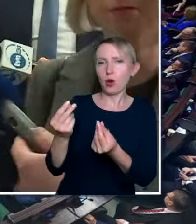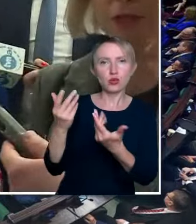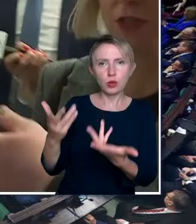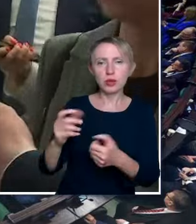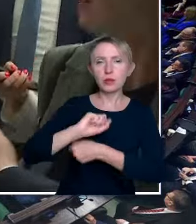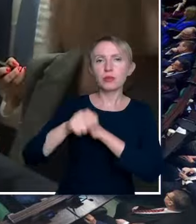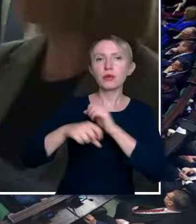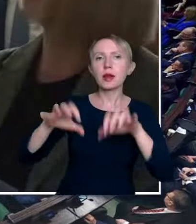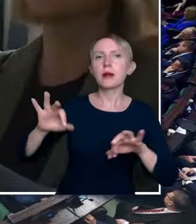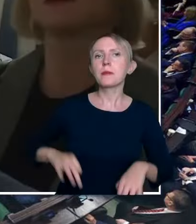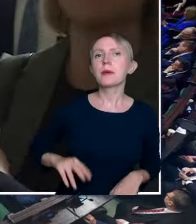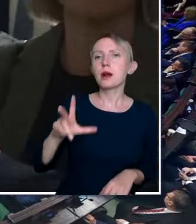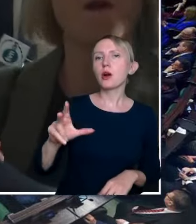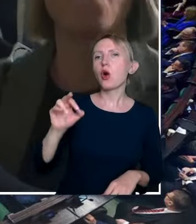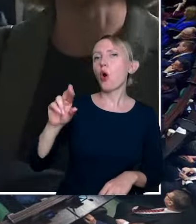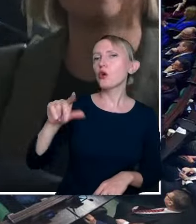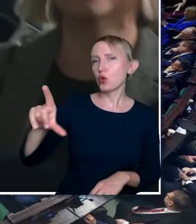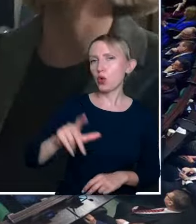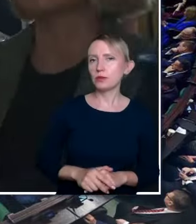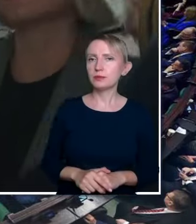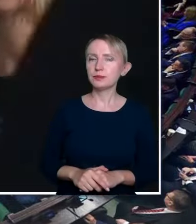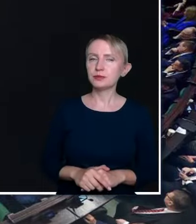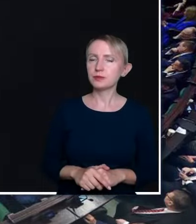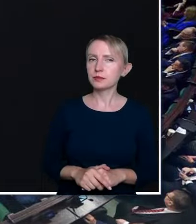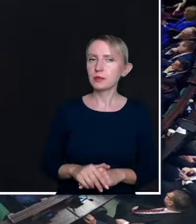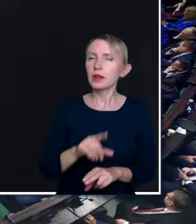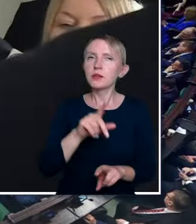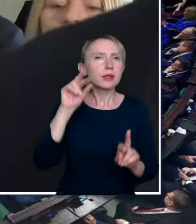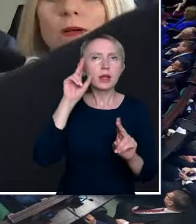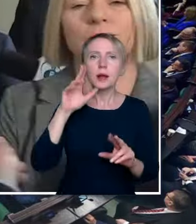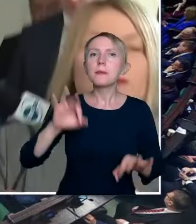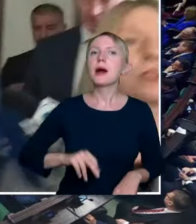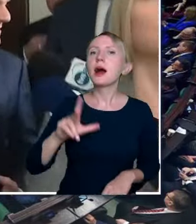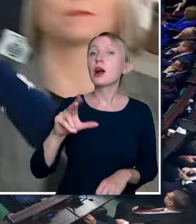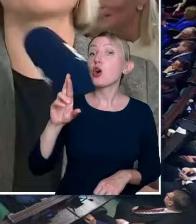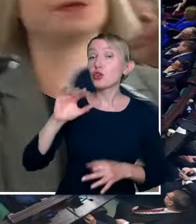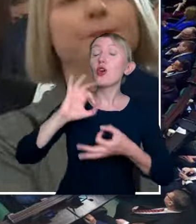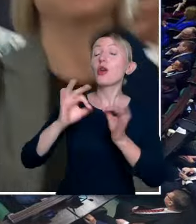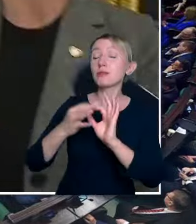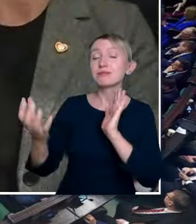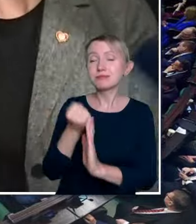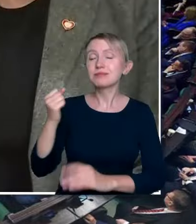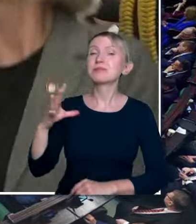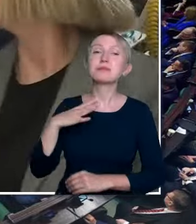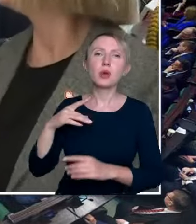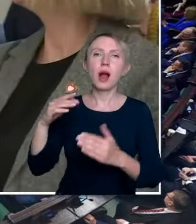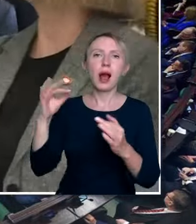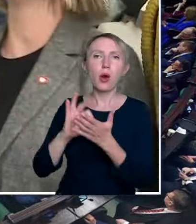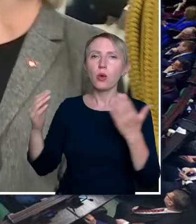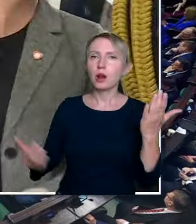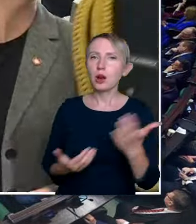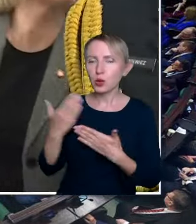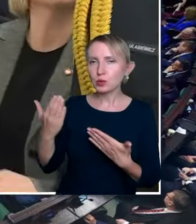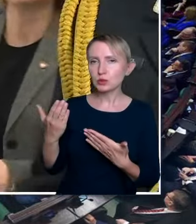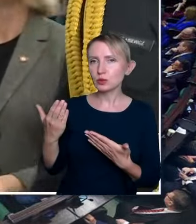wiceprezesem jest pan Korol. Jeżeli Państwo pewnie nie kojarzycie, pan Korol, olimpijczyk, który, tak się okazuje, panie